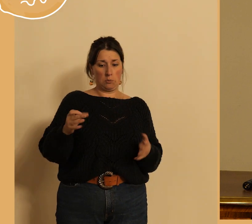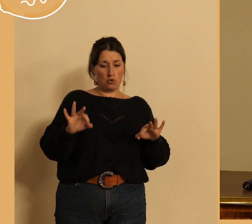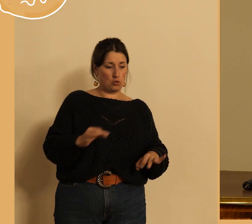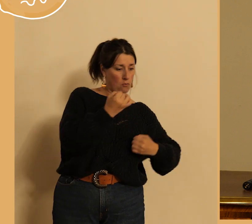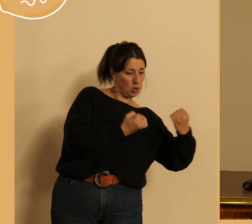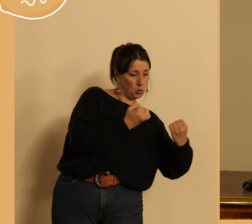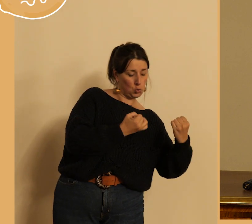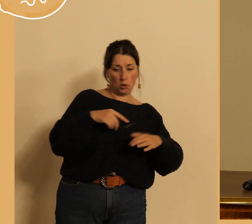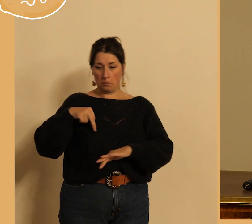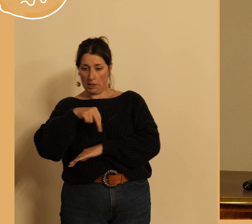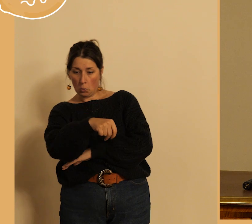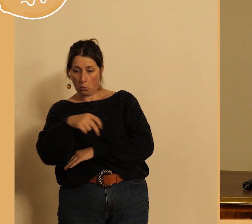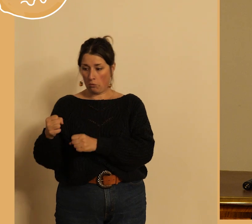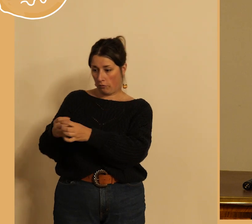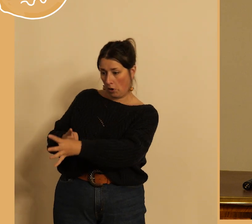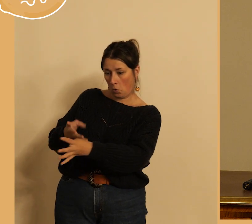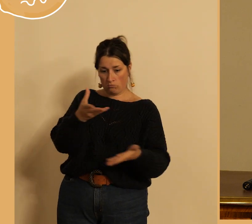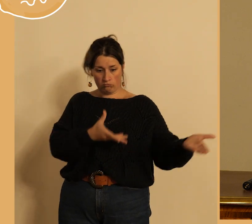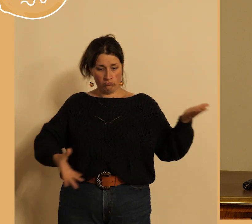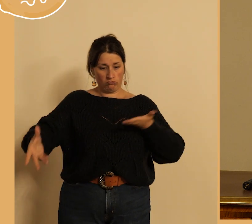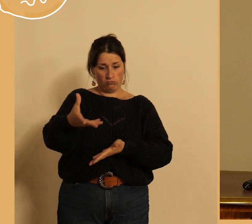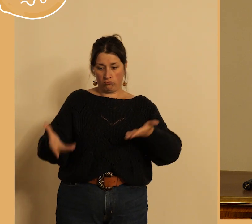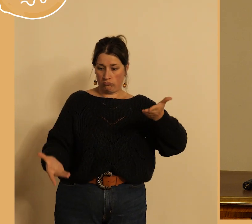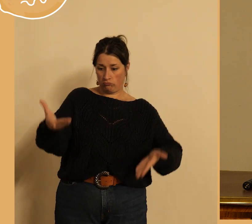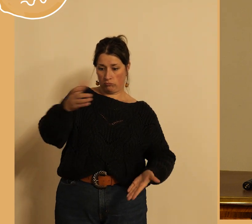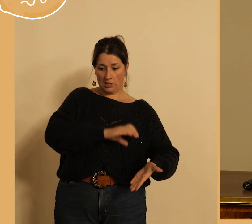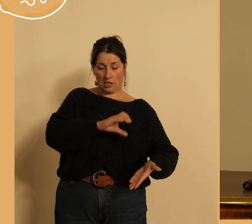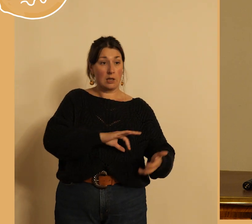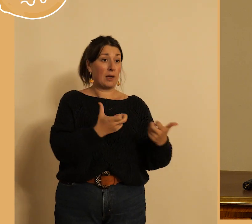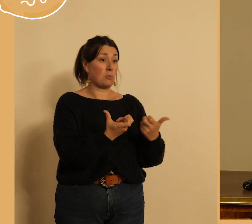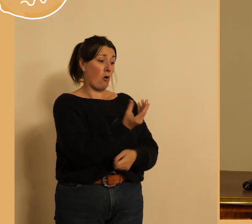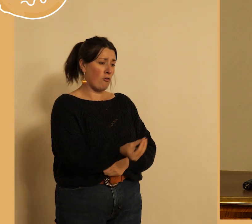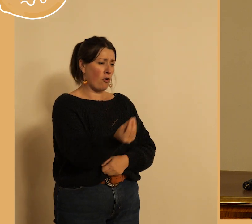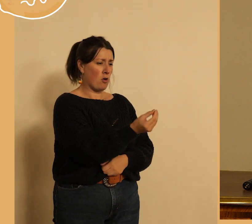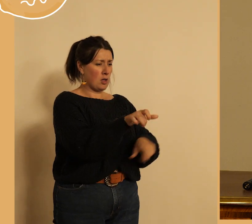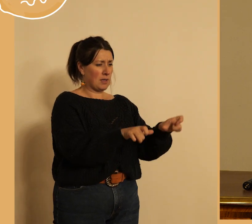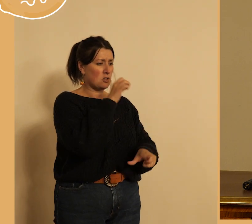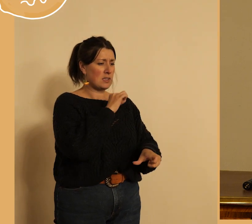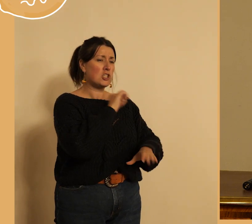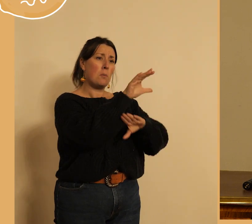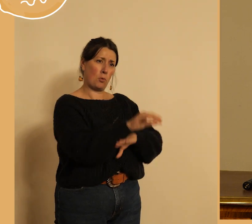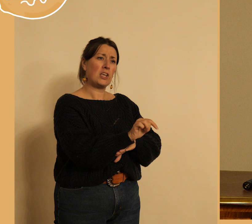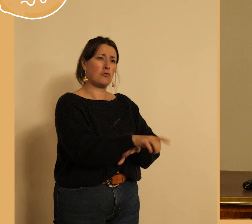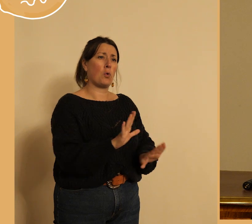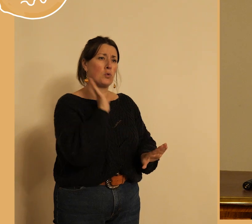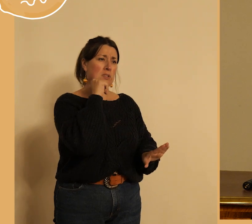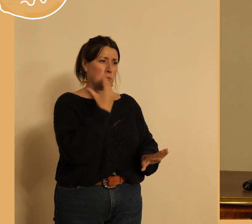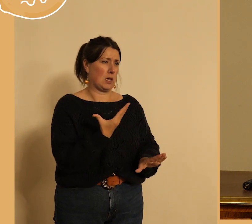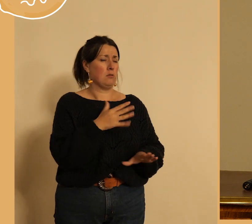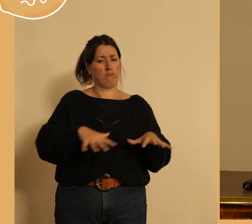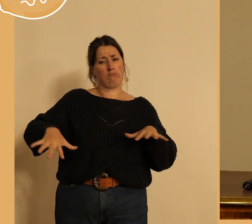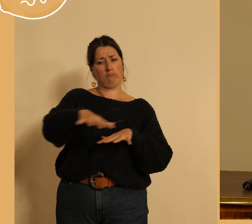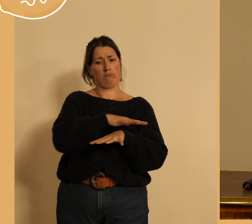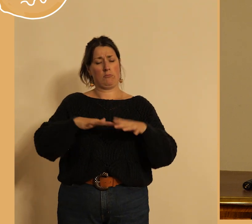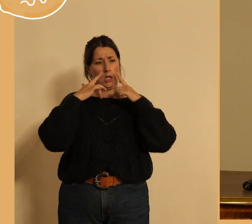que toute la population s'y retrouve y compris les plus fragiles surtout les plus fragiles les enfants et les personnes âgées c'est les mêmes nous on voudrait une